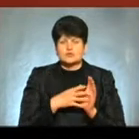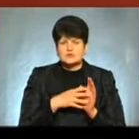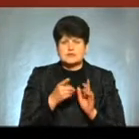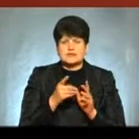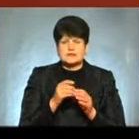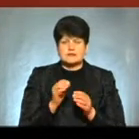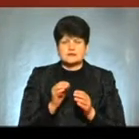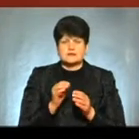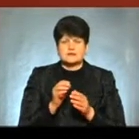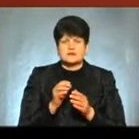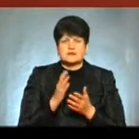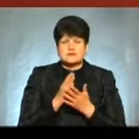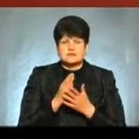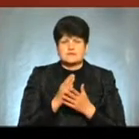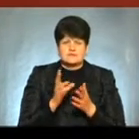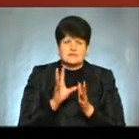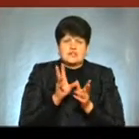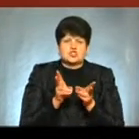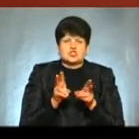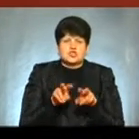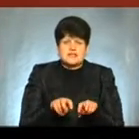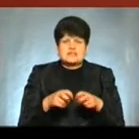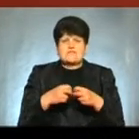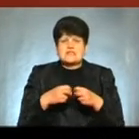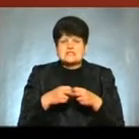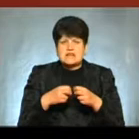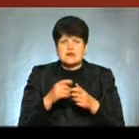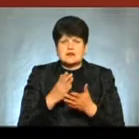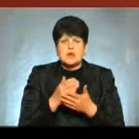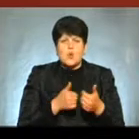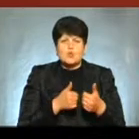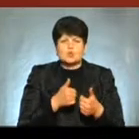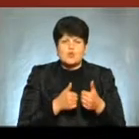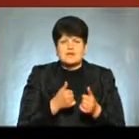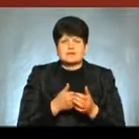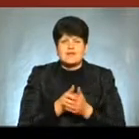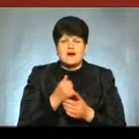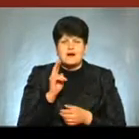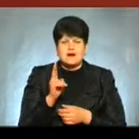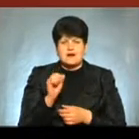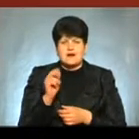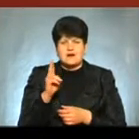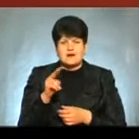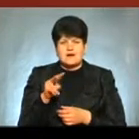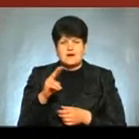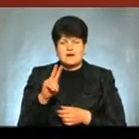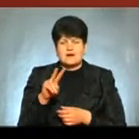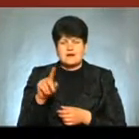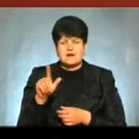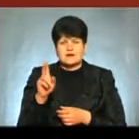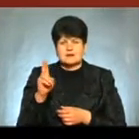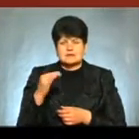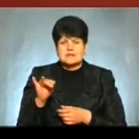накопичується в основному кістках І, власне, він є конкурентом лякацій Ну, і плюс ще плутоній, який